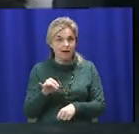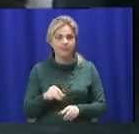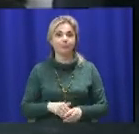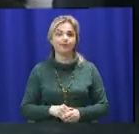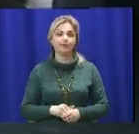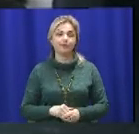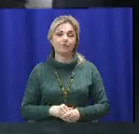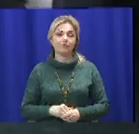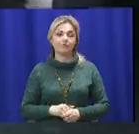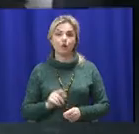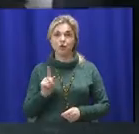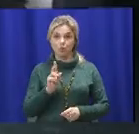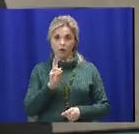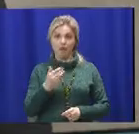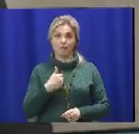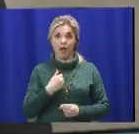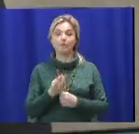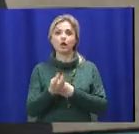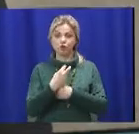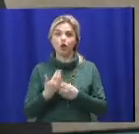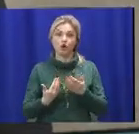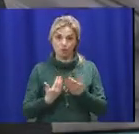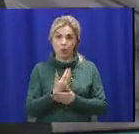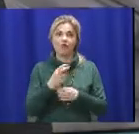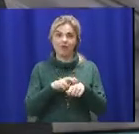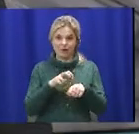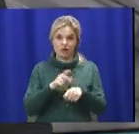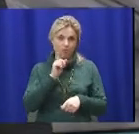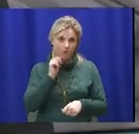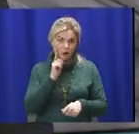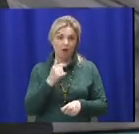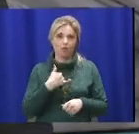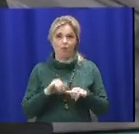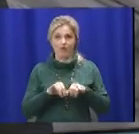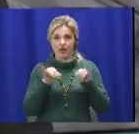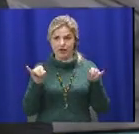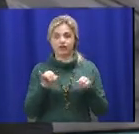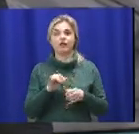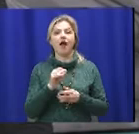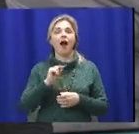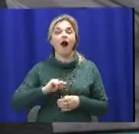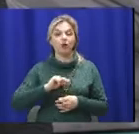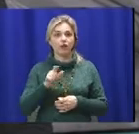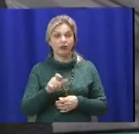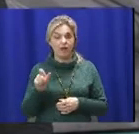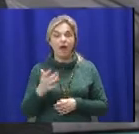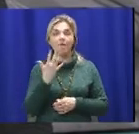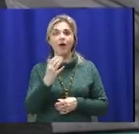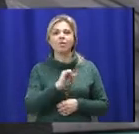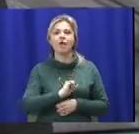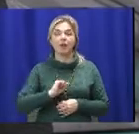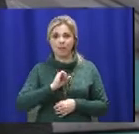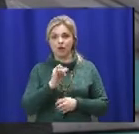За счет того, що к нам прийшли інтерны, ми ненашко улучшили свій кадровий потенціал. Також працює у нас 5 терапевтів і 6